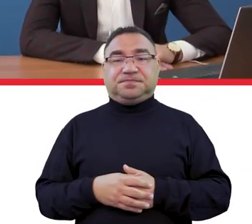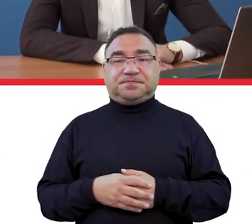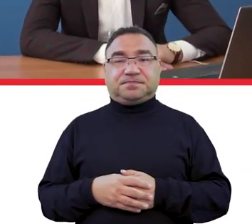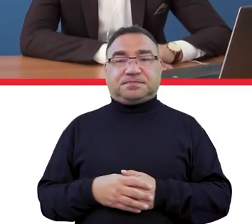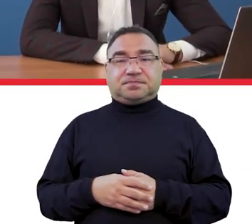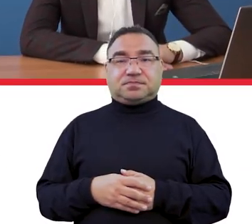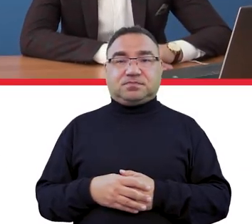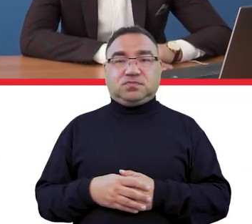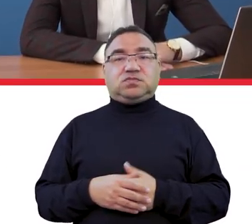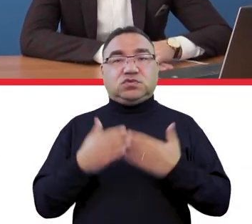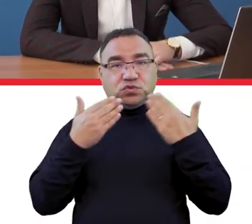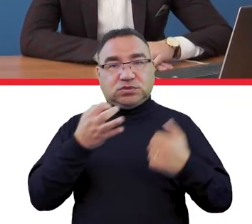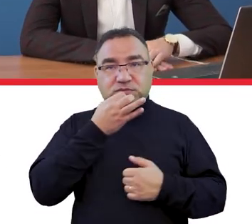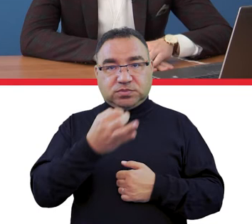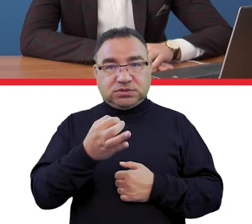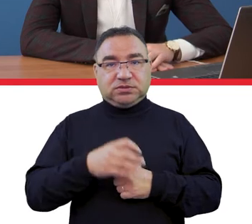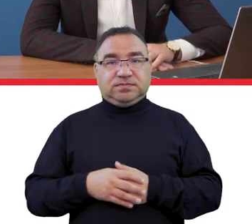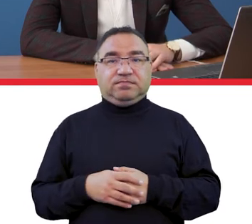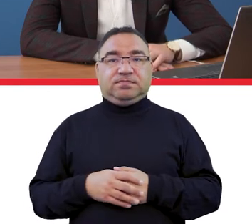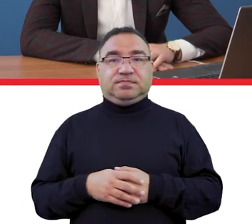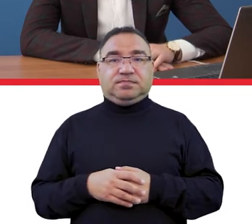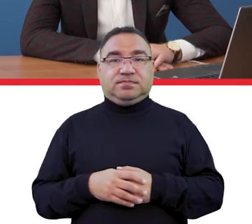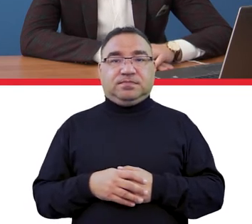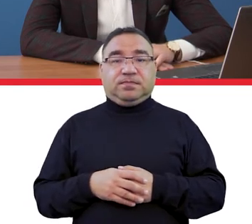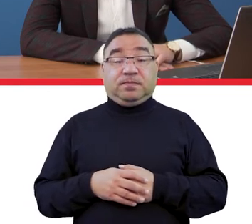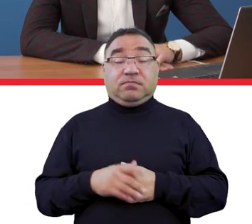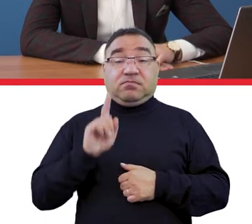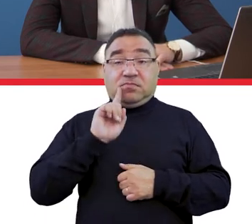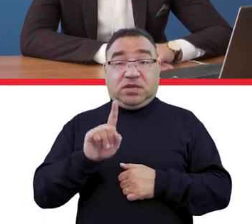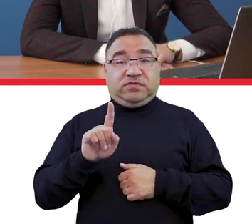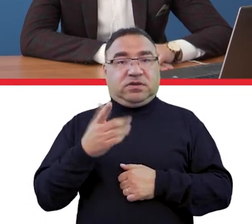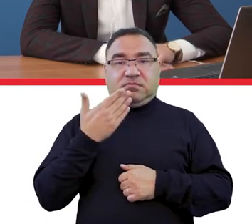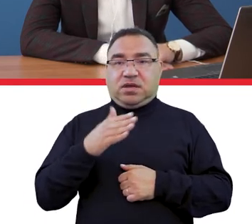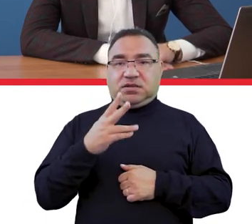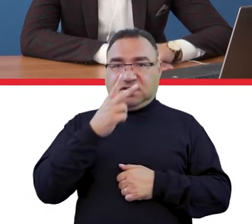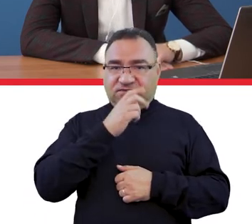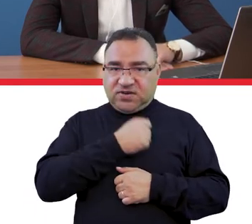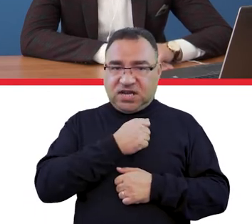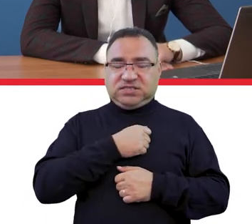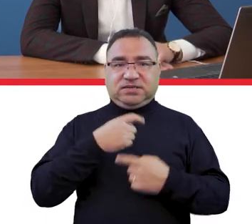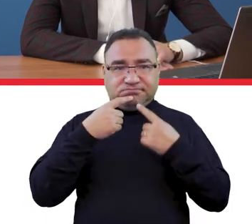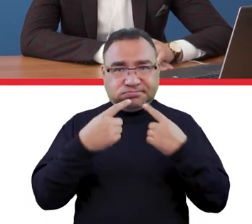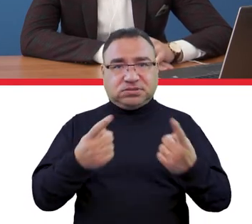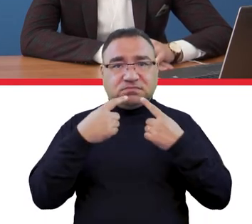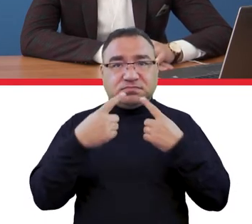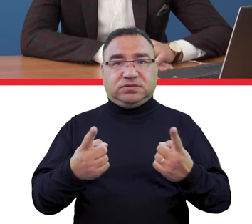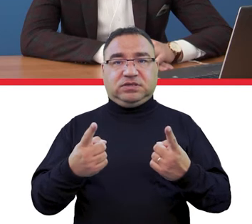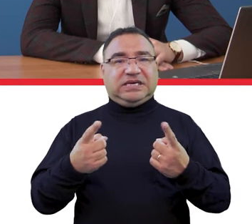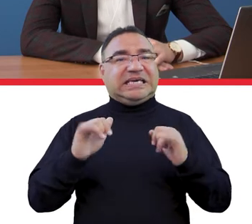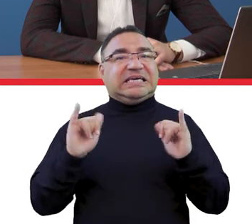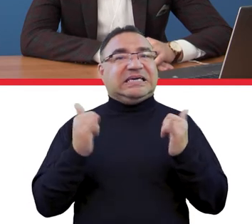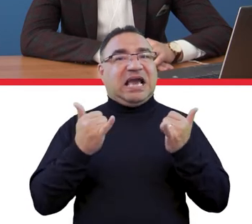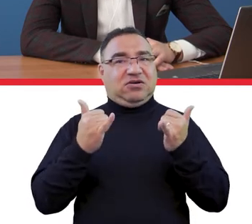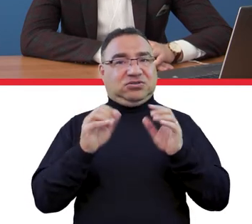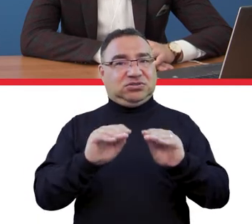Szczególnie za to pytanie dziękuję, ponieważ ja w tych ostatnich tygodniach bardzo wyraźnie podkreślam, że jakość